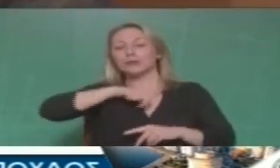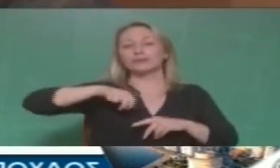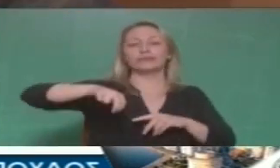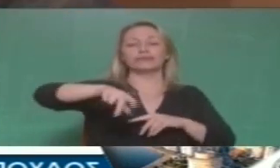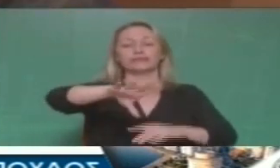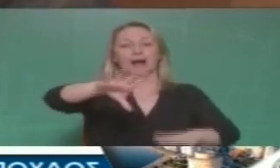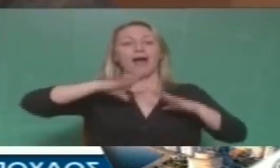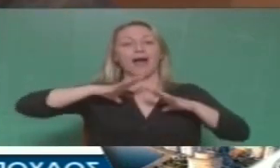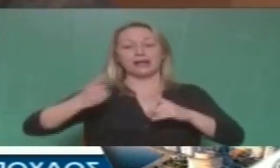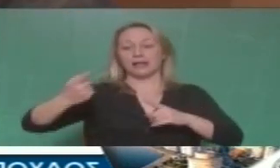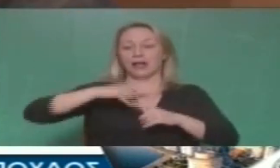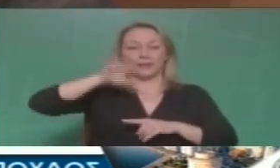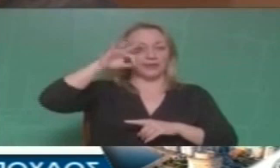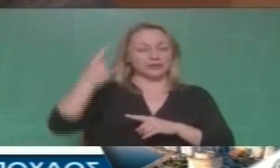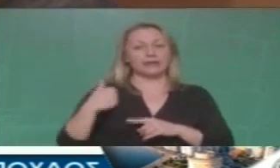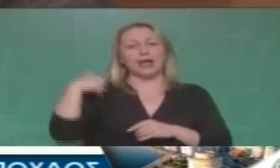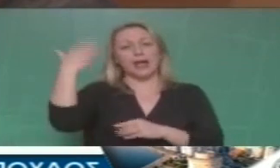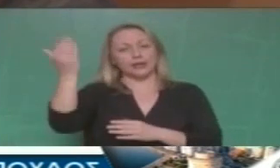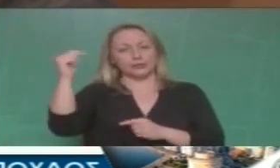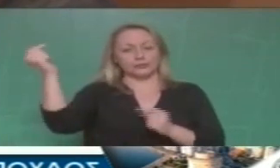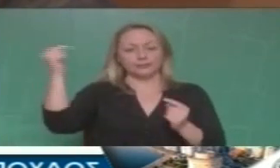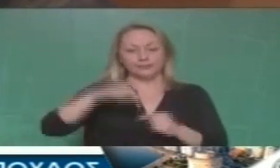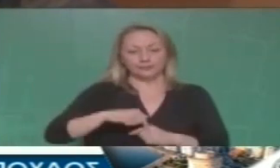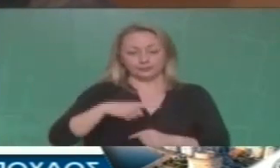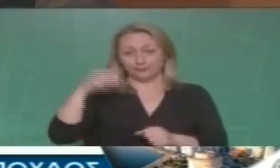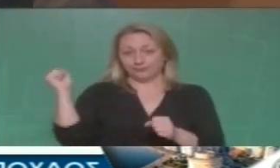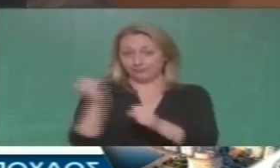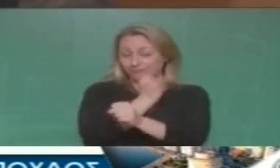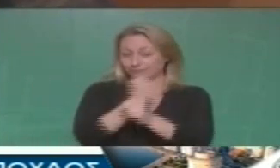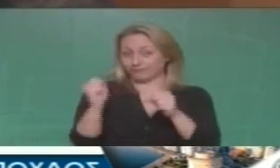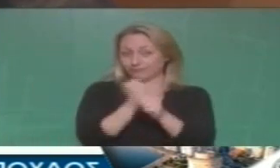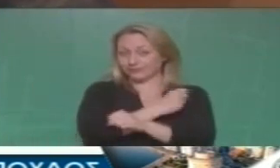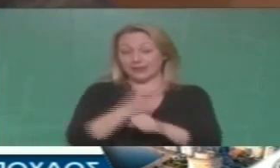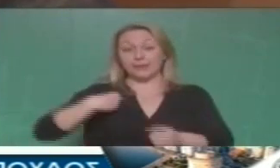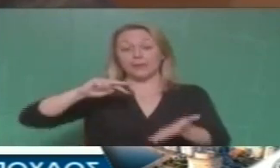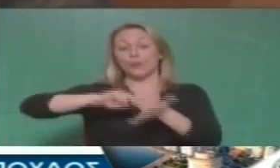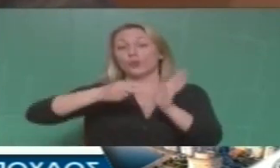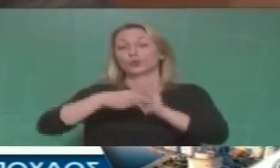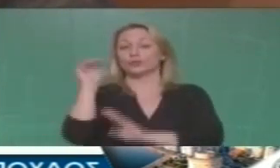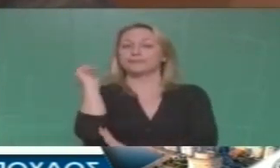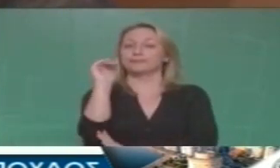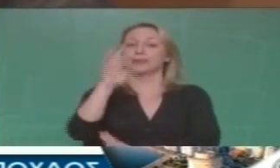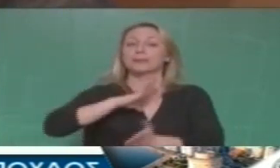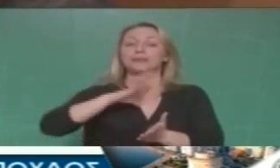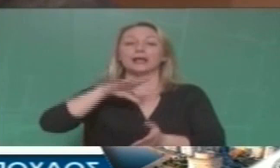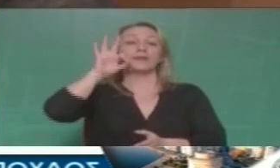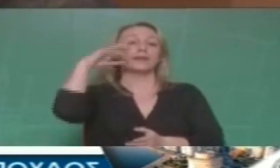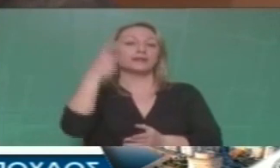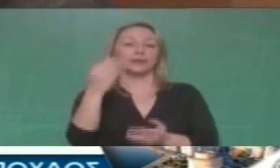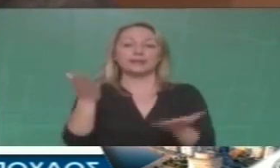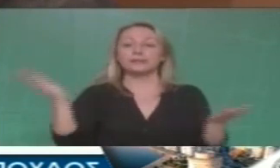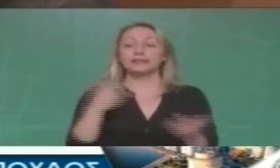μας αλλά να τον απολαύσουν και οι επισκέπτες Εμείς λοιπόν επιμένουμε και χτυπάμε καμπανάκι στο λόγος της πόλης για να αντιδράσει στο προτινόμενο σχέδιο